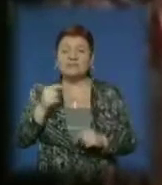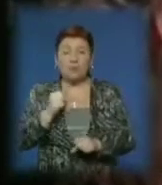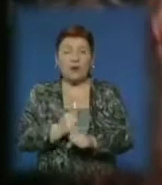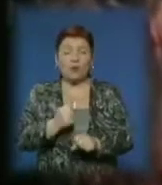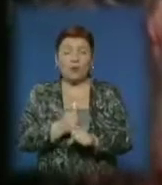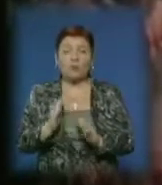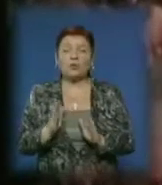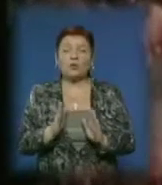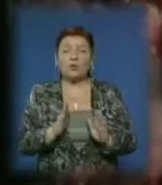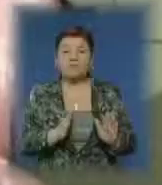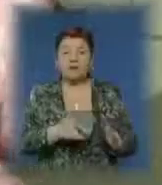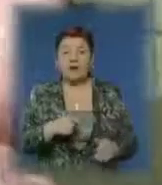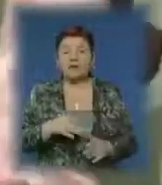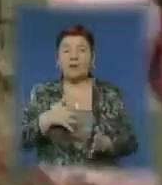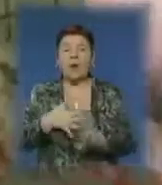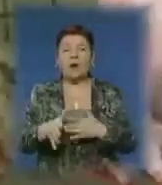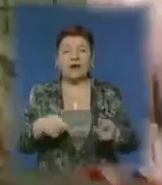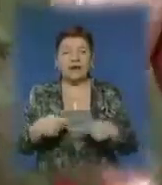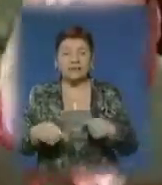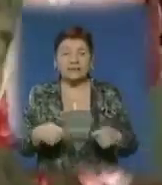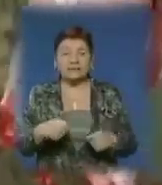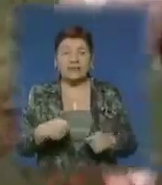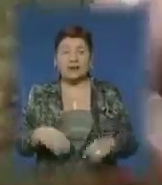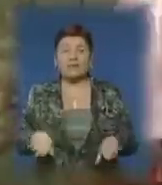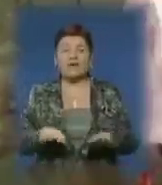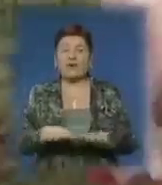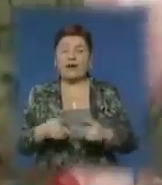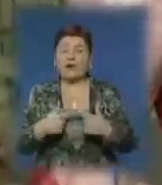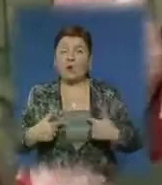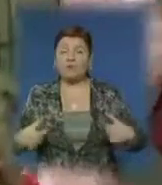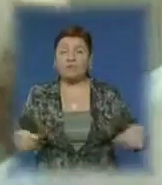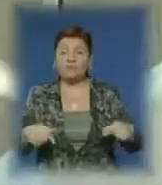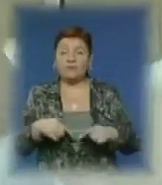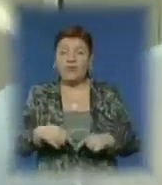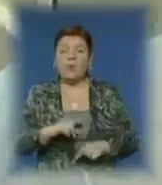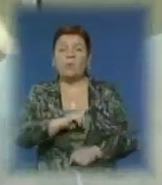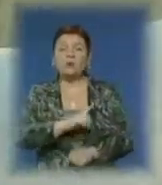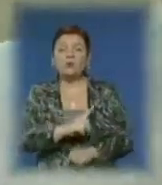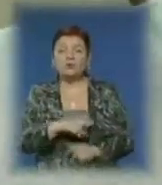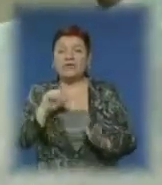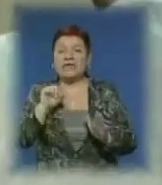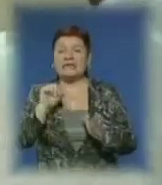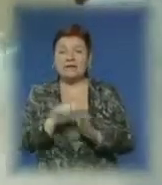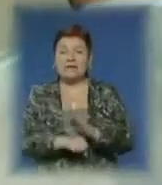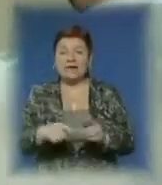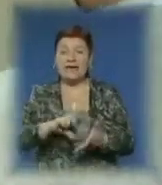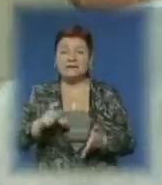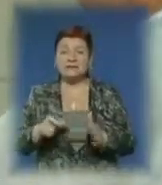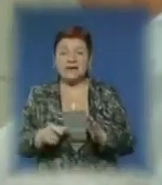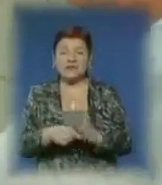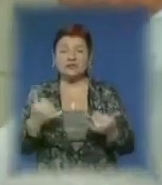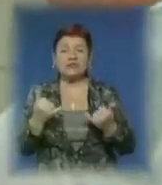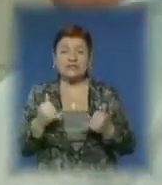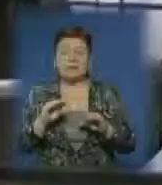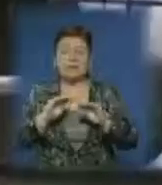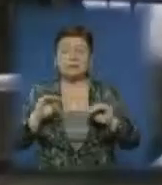та підготовка продукції до реалізації. Клиновецьке фермерське господарство має потужний забійний цех, обладнаний сучасним